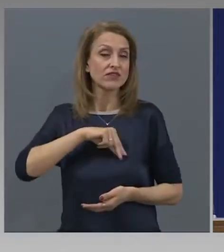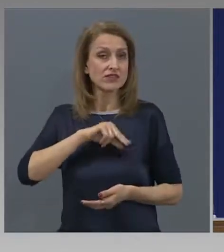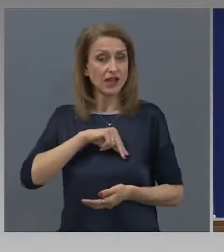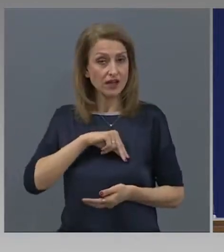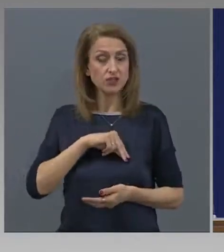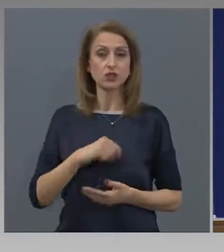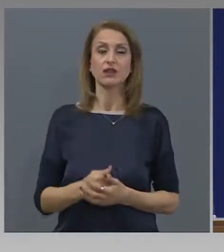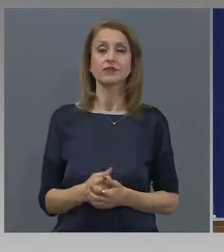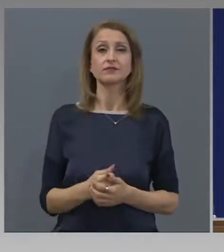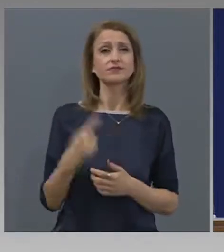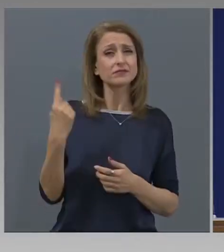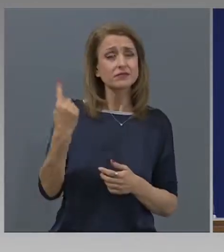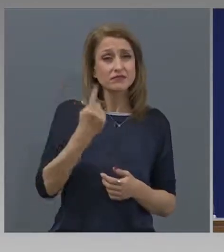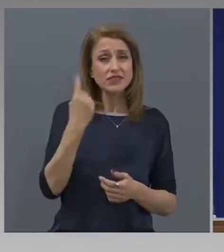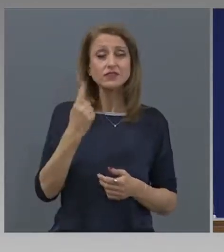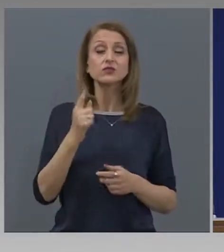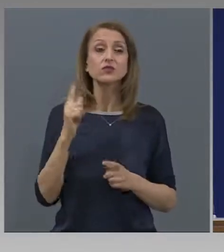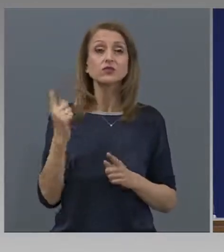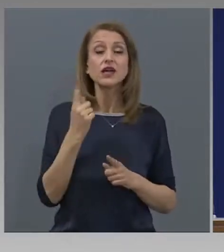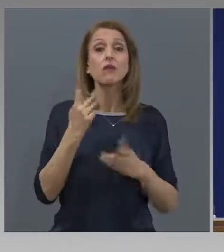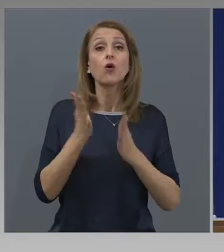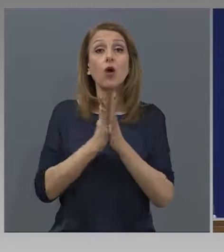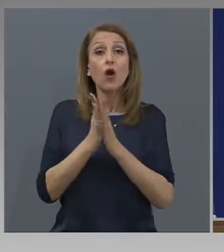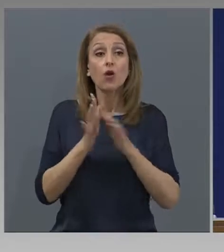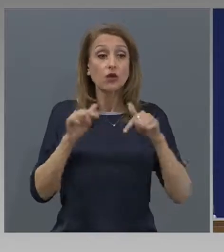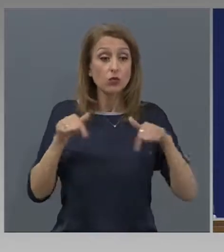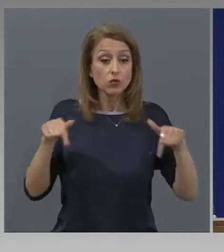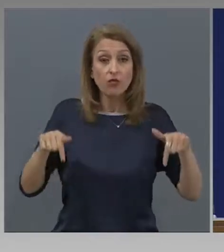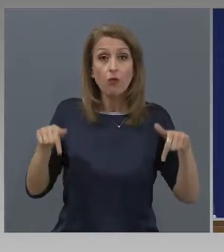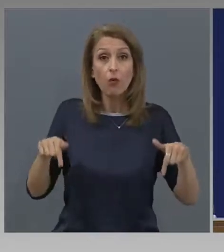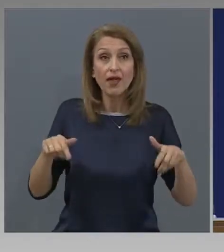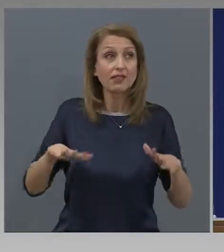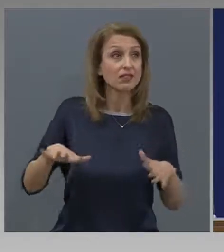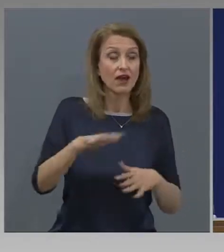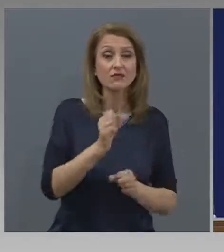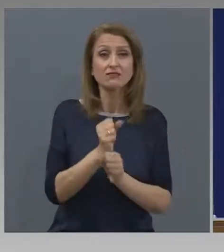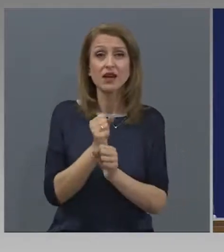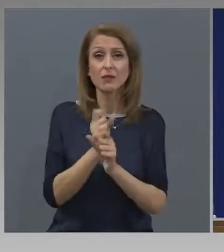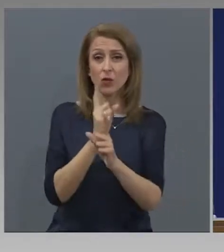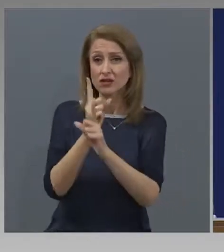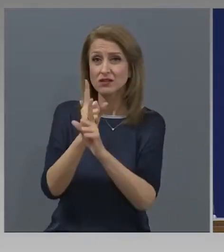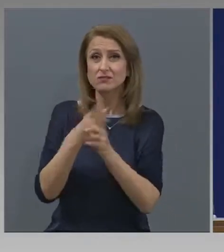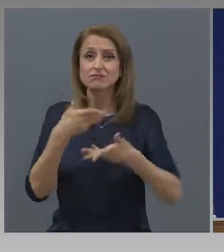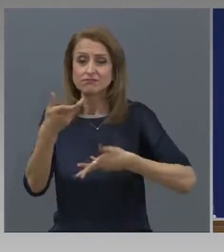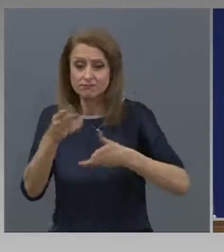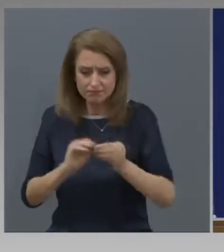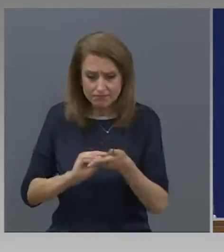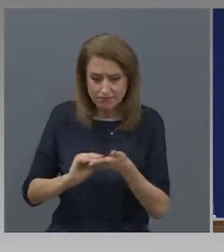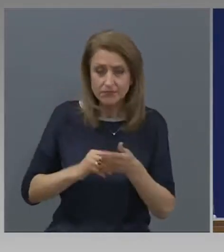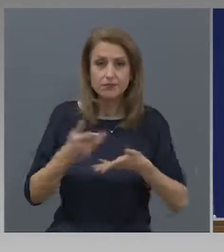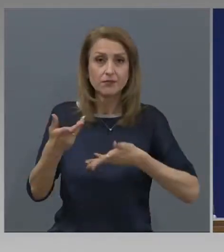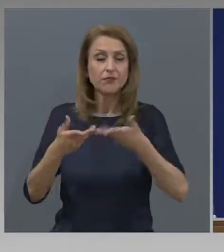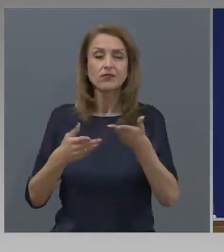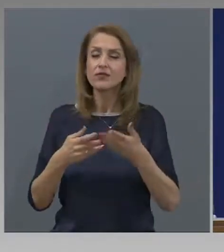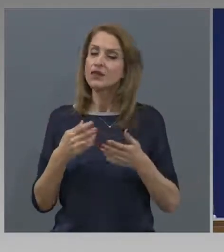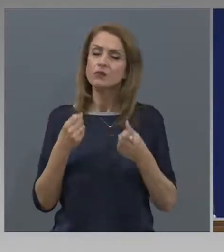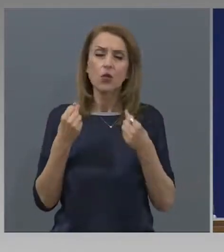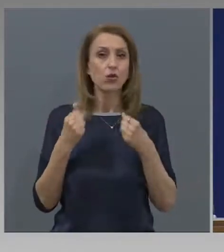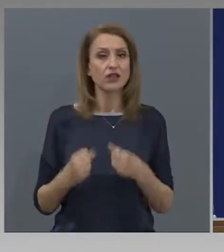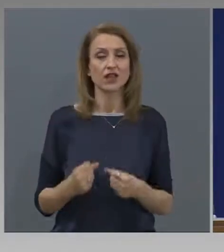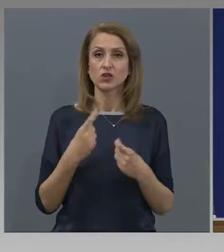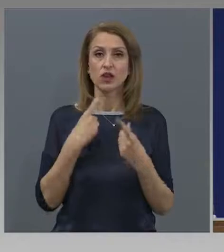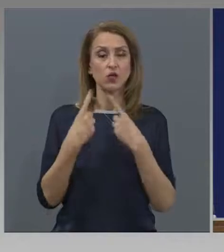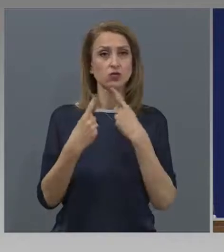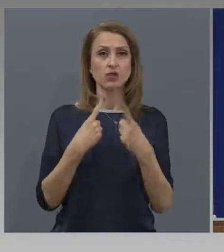възнаграждения. Единствено и само хората, които в момента са на терен, които са работят при изключително тежки